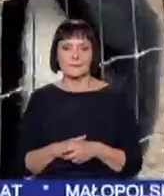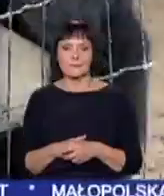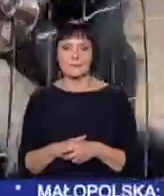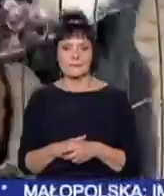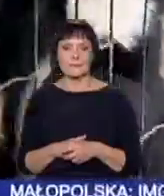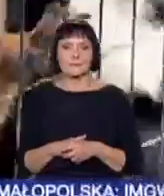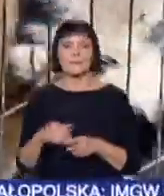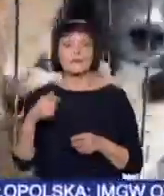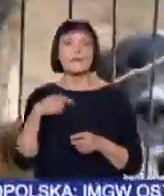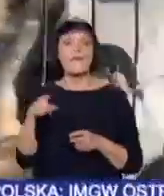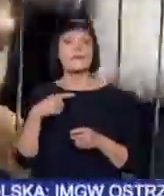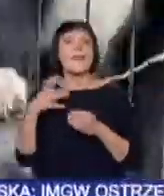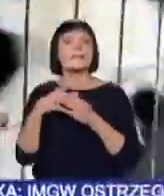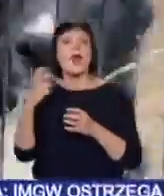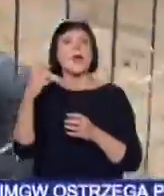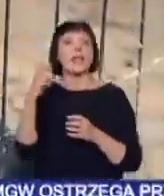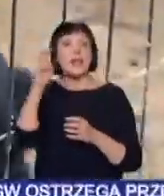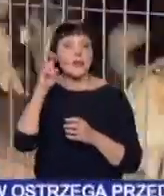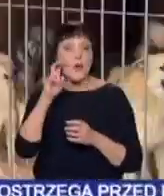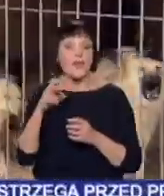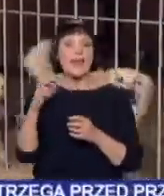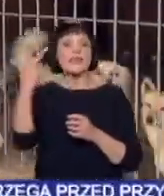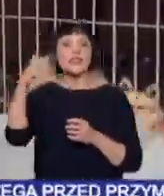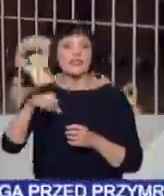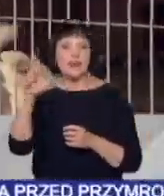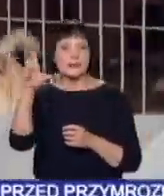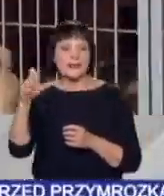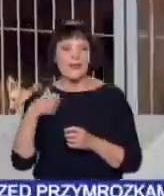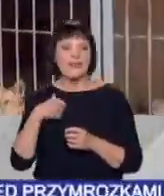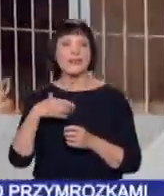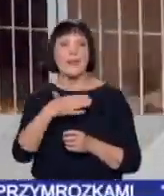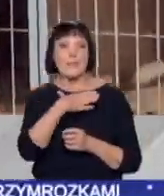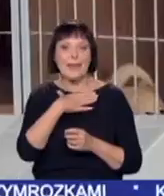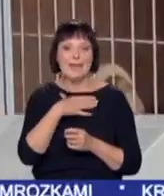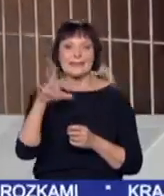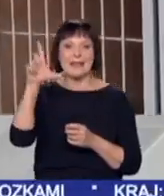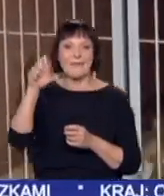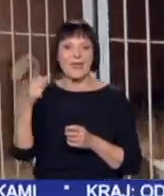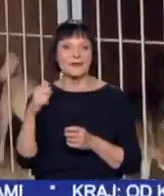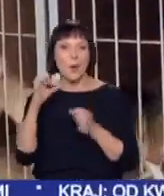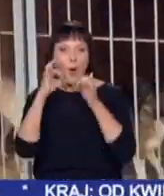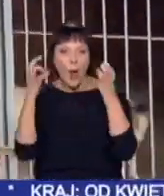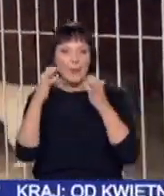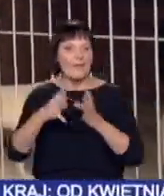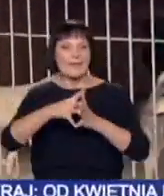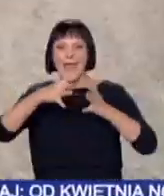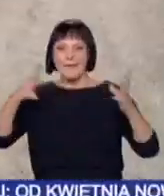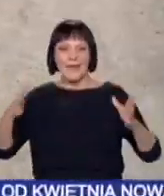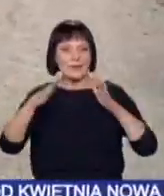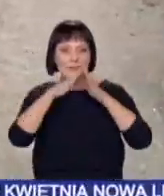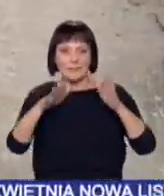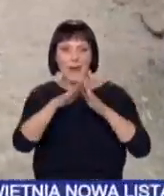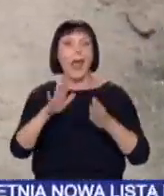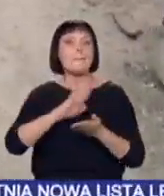Federówka koło Kijowa. Ponad 3200 psów, ponad 200 kotów i innych stworzeń. Największy w Europie chór